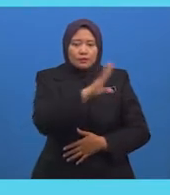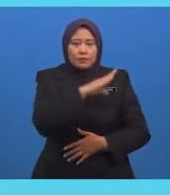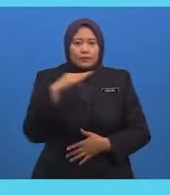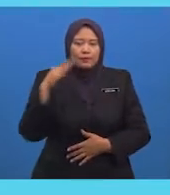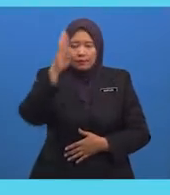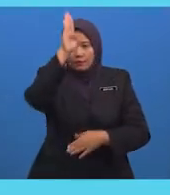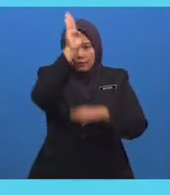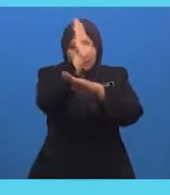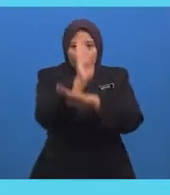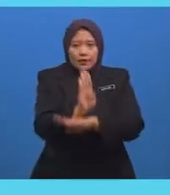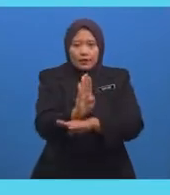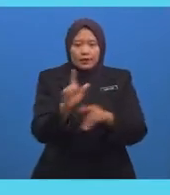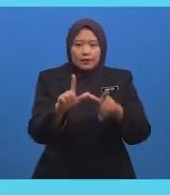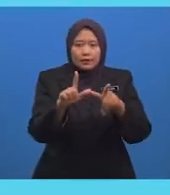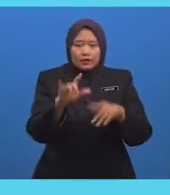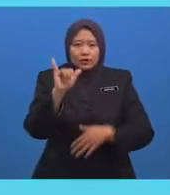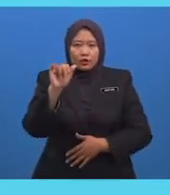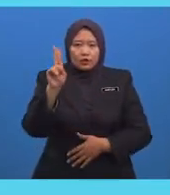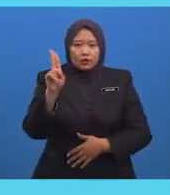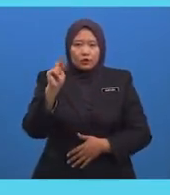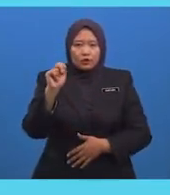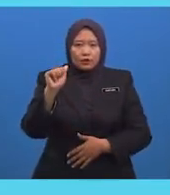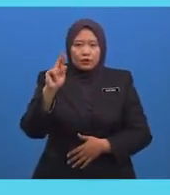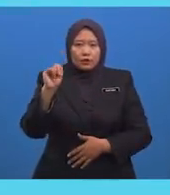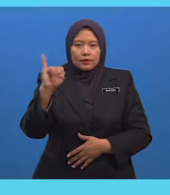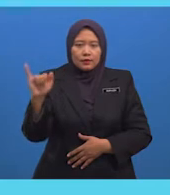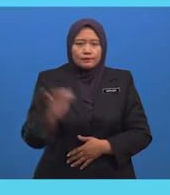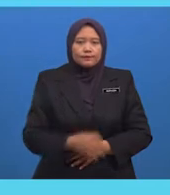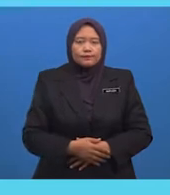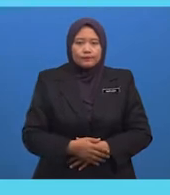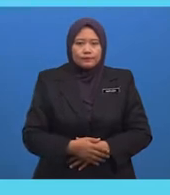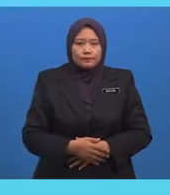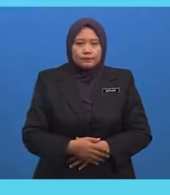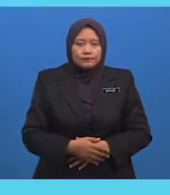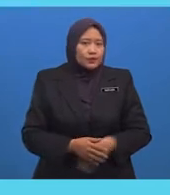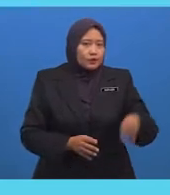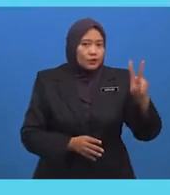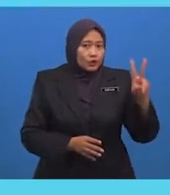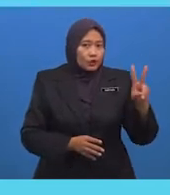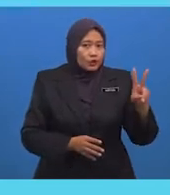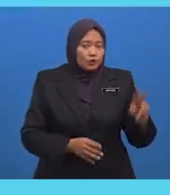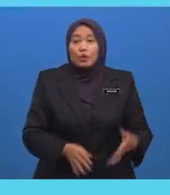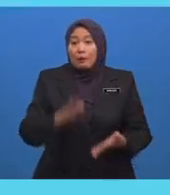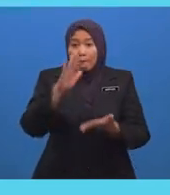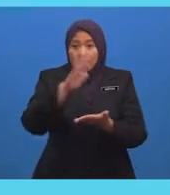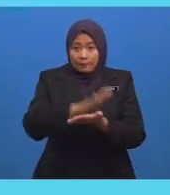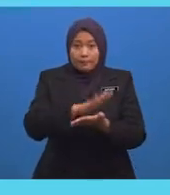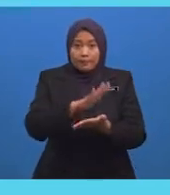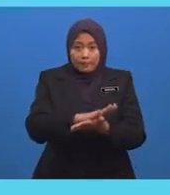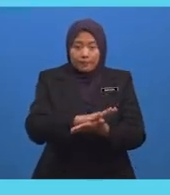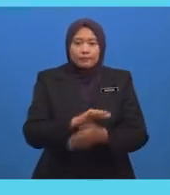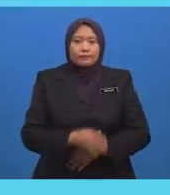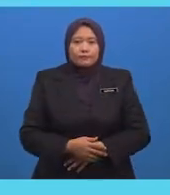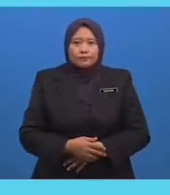Seterusnya Madrasah Para Pelajar Madrasah Merupakan Sekolah